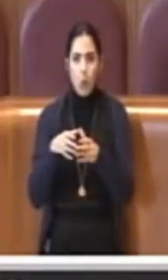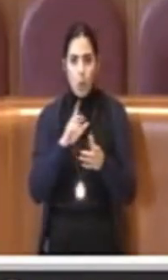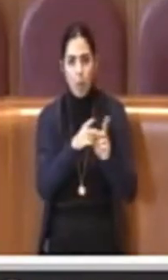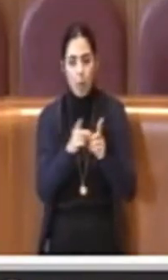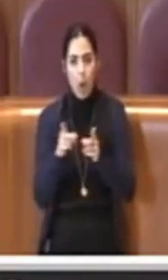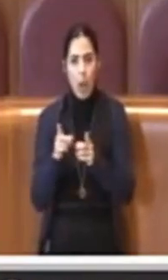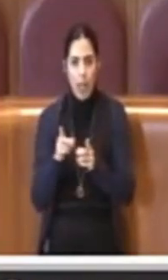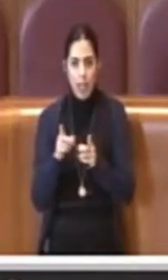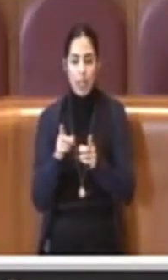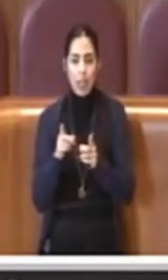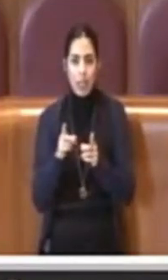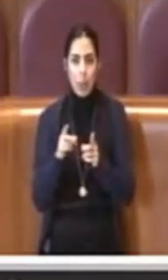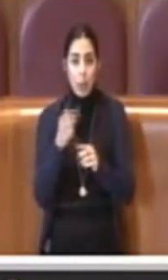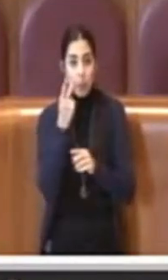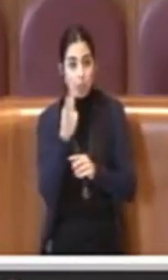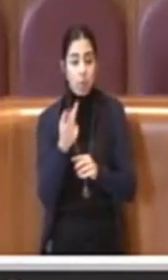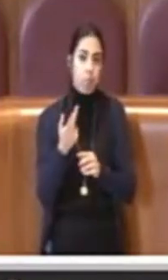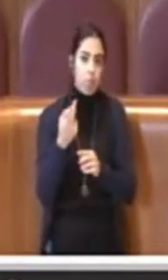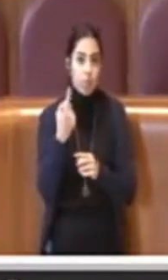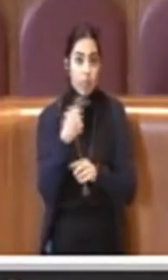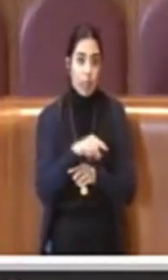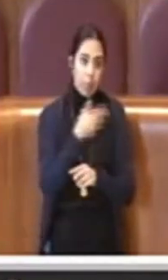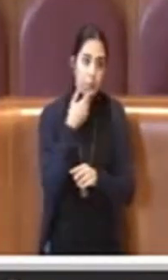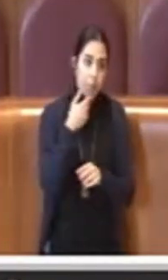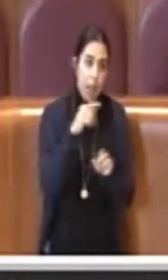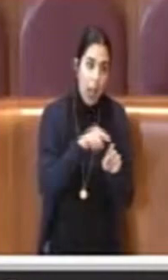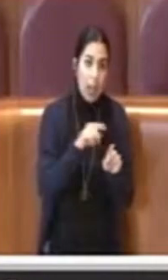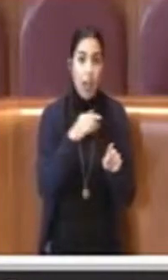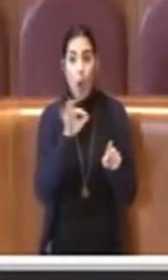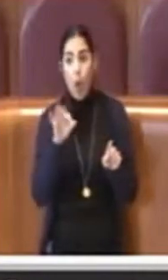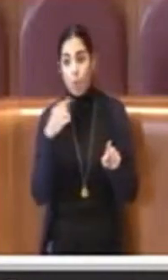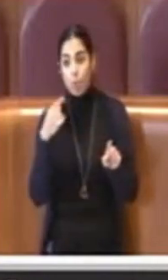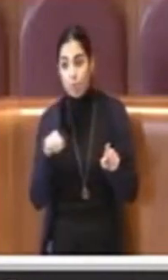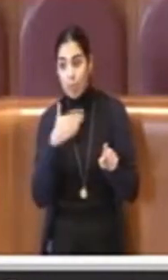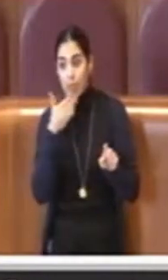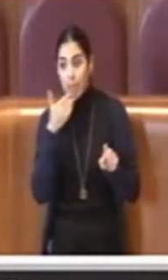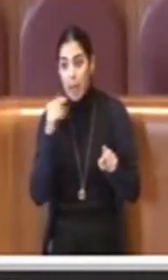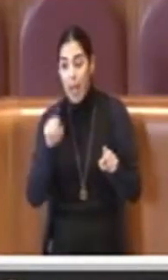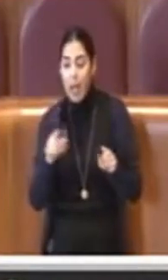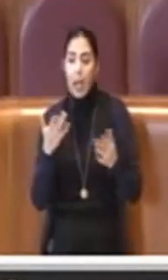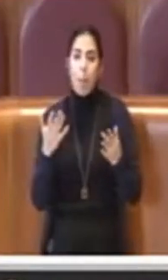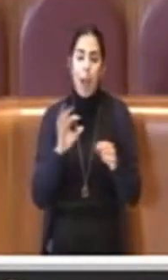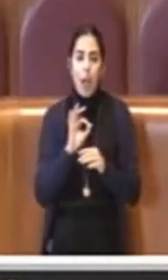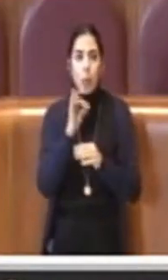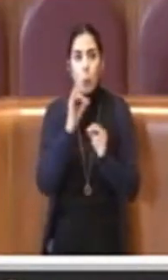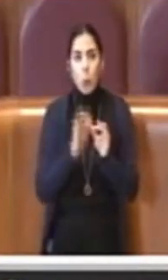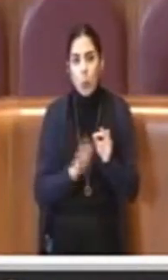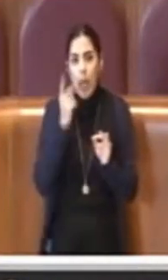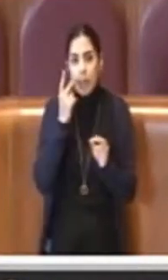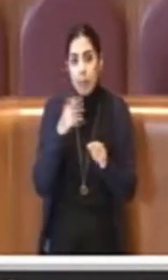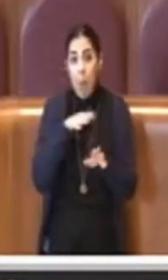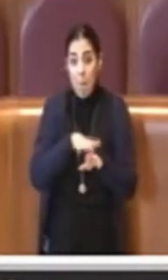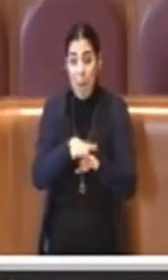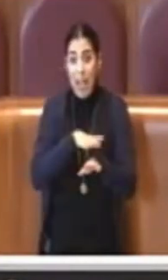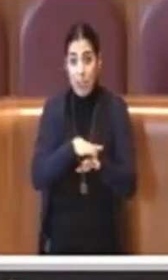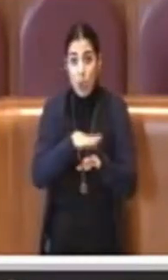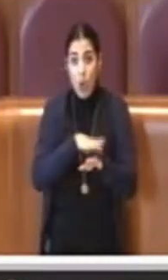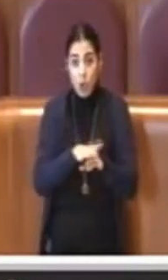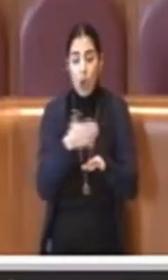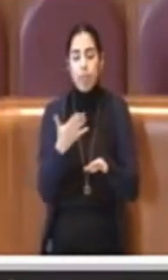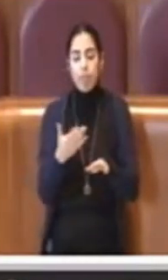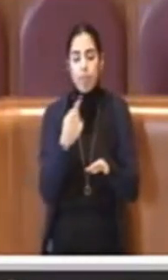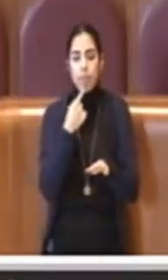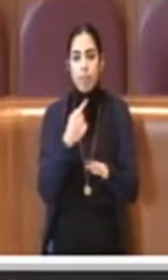va a rilevare che magari è carente in un aspetto o in un altro, però ecco, fermandomi un secondo sul metodo, è un documento